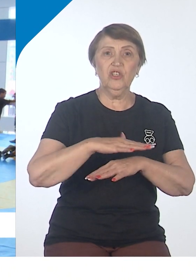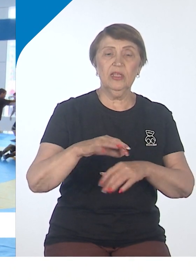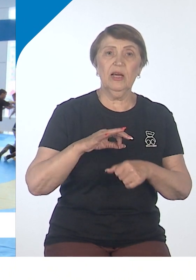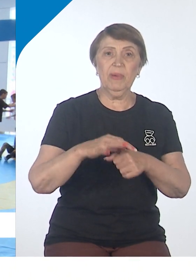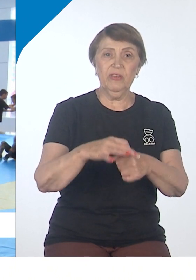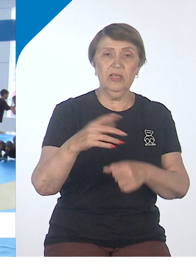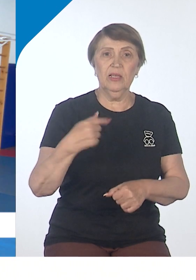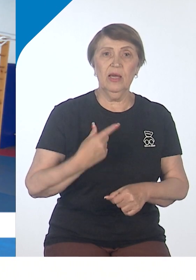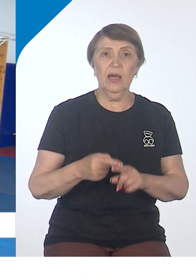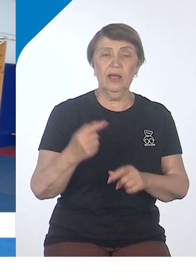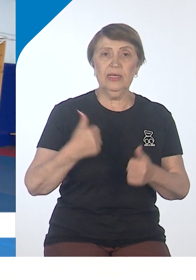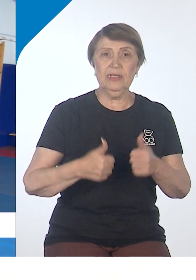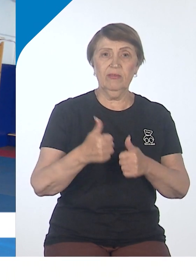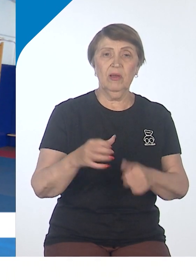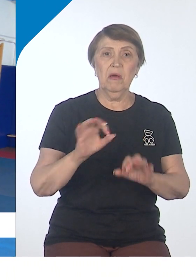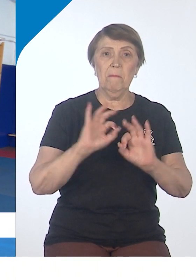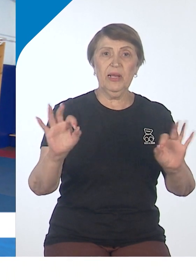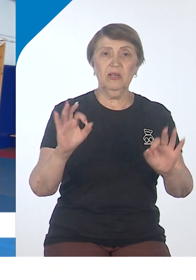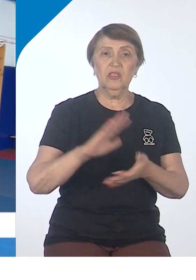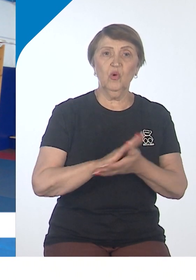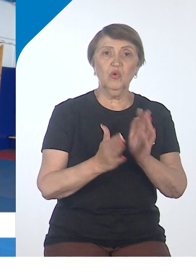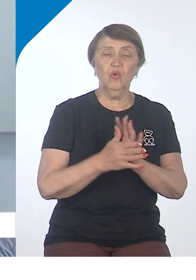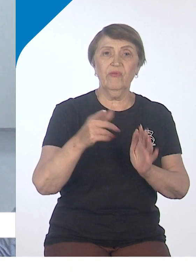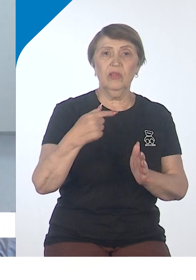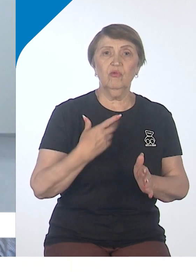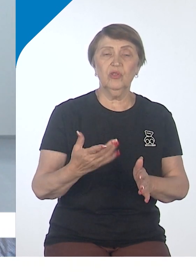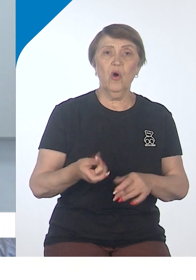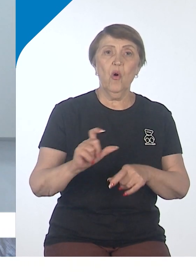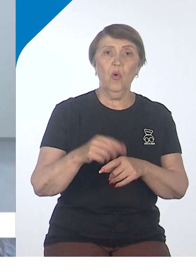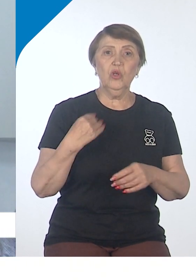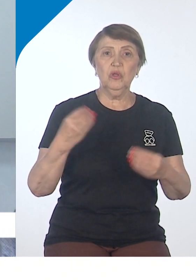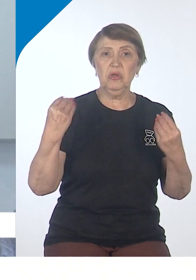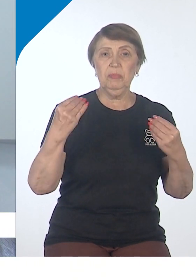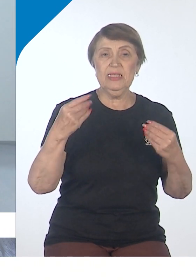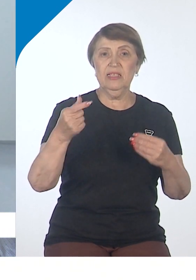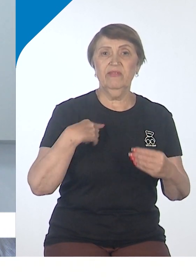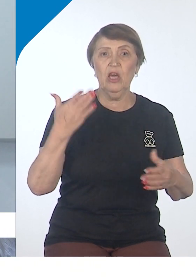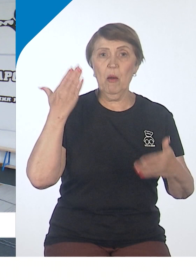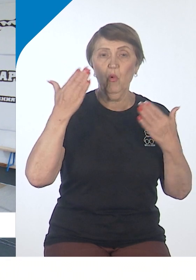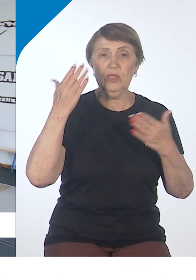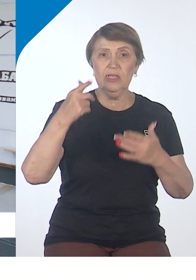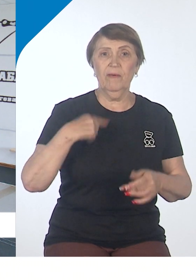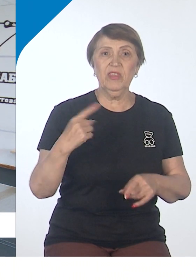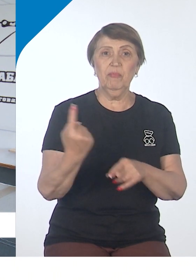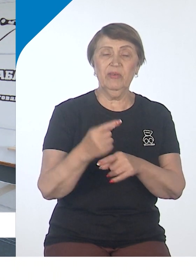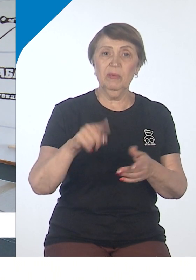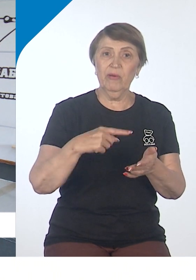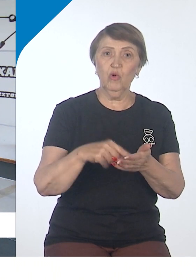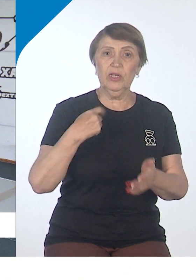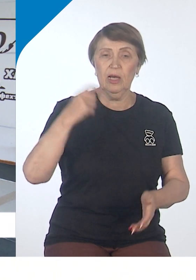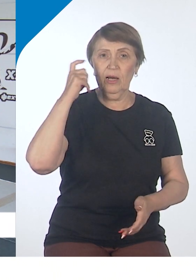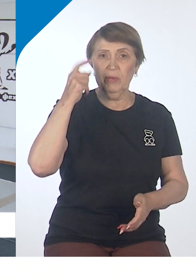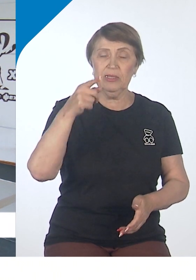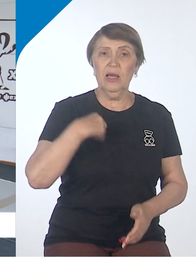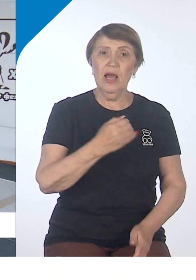фестиваля. Прекрасные условия, очень хорошие, позитивные эмоции от посещения этого объекта. Впервые мы в Хабаровске, именно